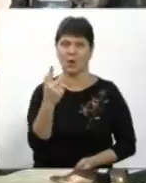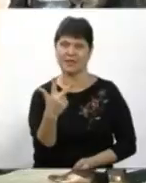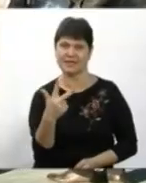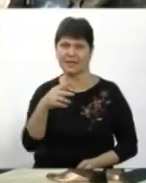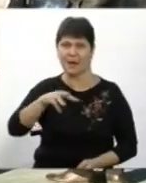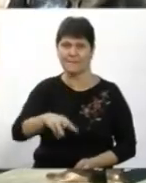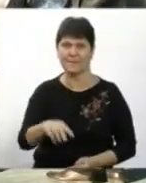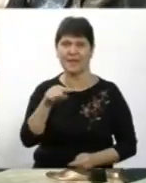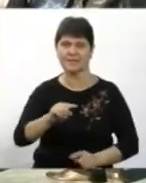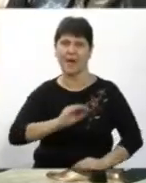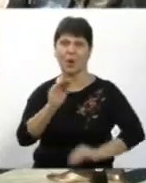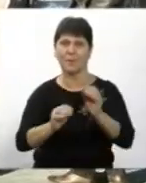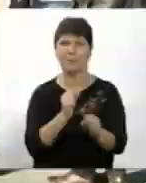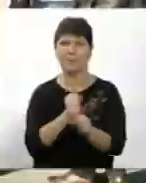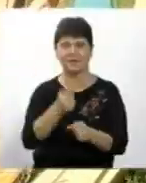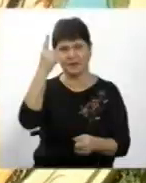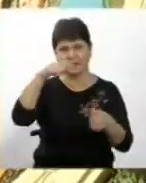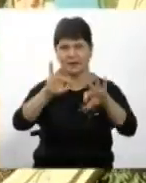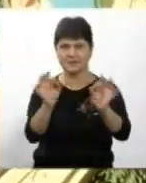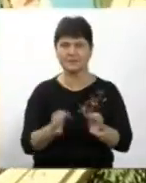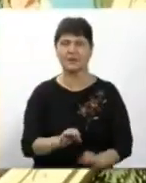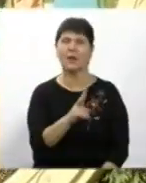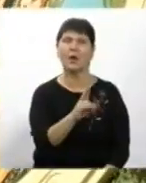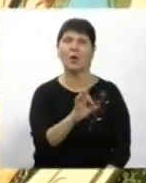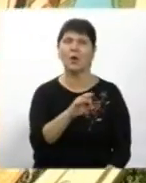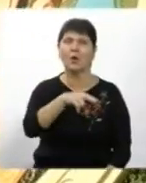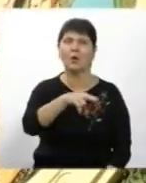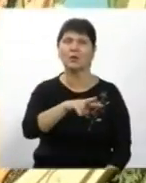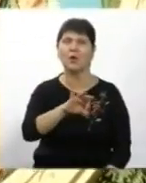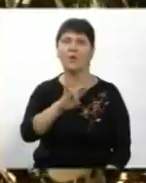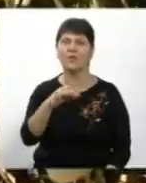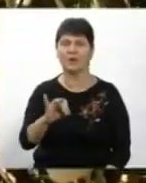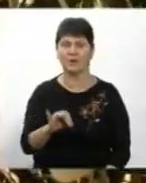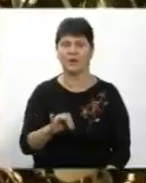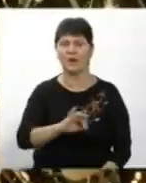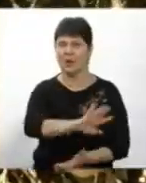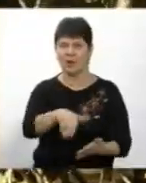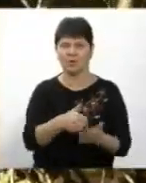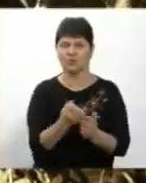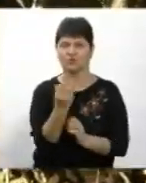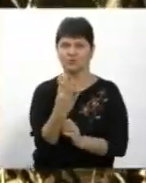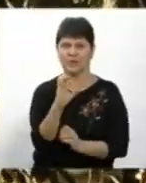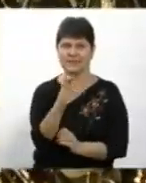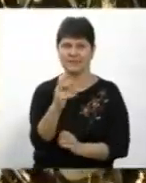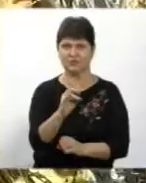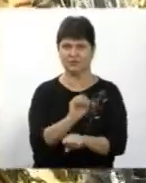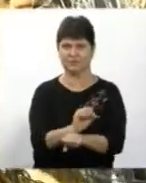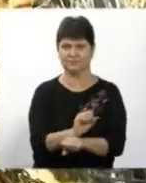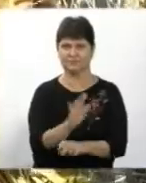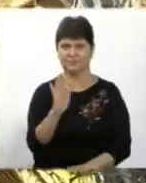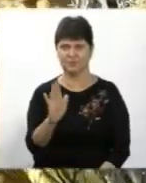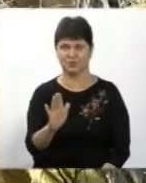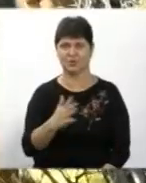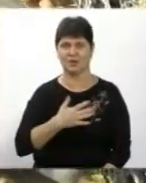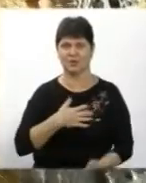Над цією композицією працював дизайнер Олександр Котловий Простої дідух до 14 січня Ірина Хоходра, Валерій Черкашин,